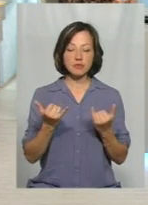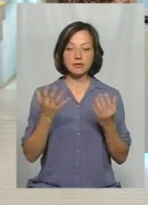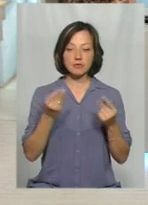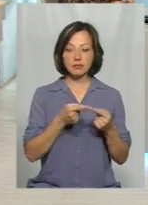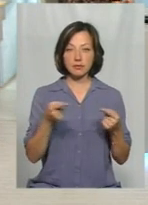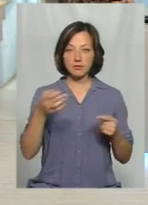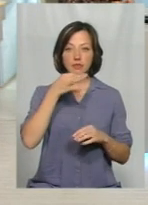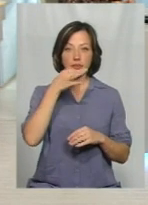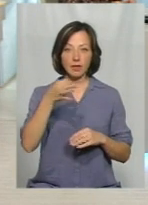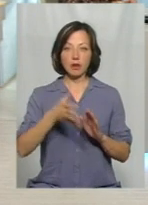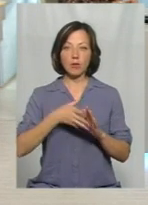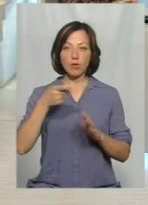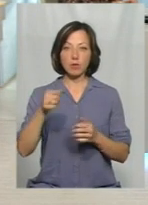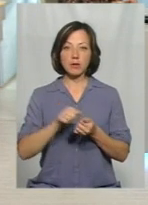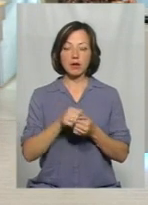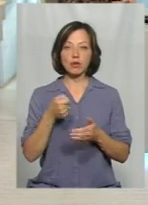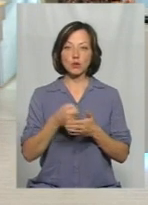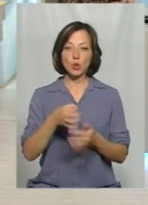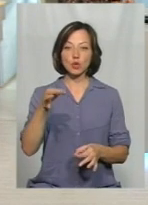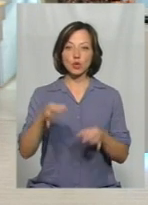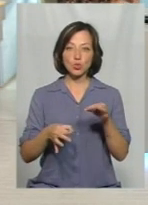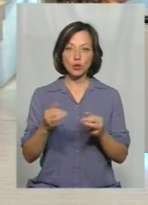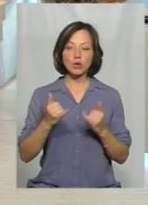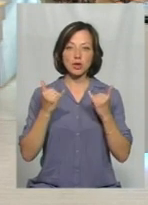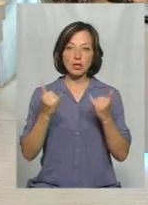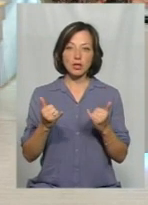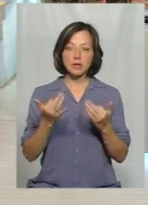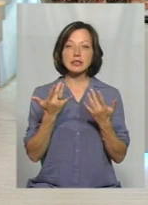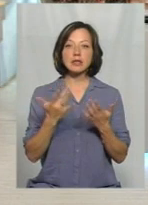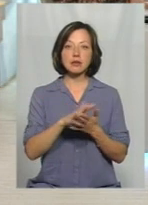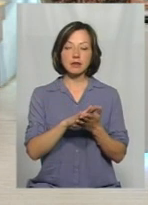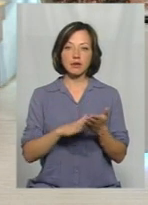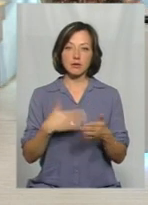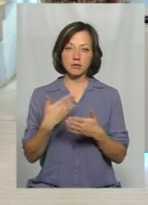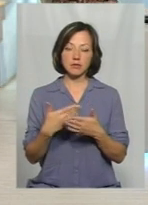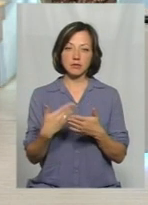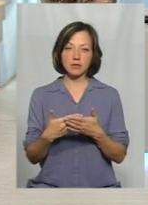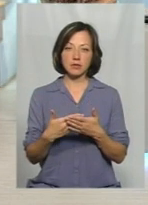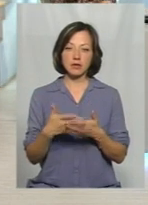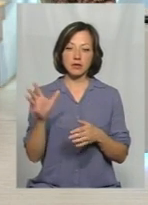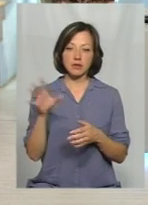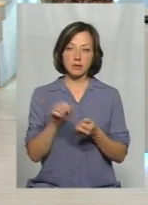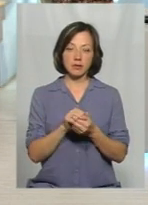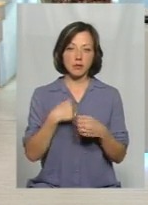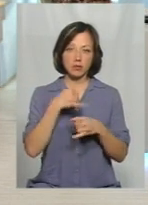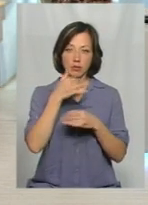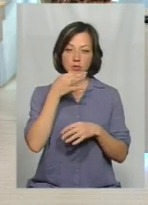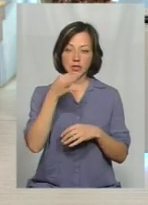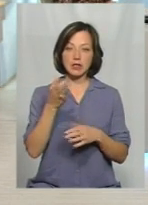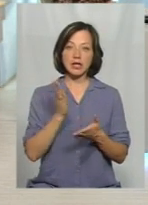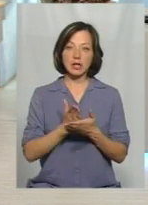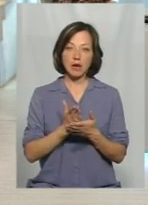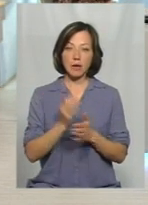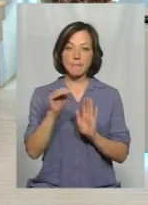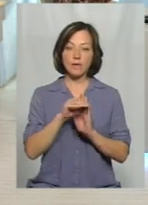то подані матеріали до суду для... Ну, скільки він триматиме приблизно? Всі матеріали Ми не можемо цього сказати. Є